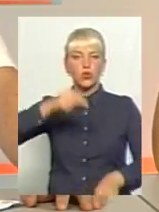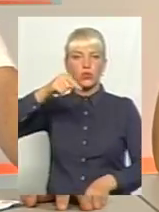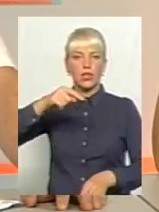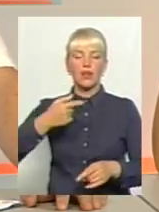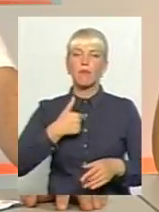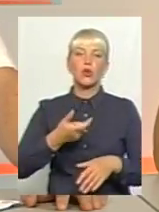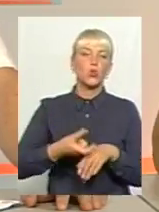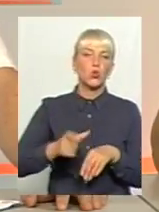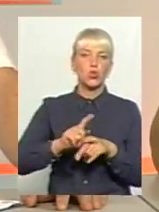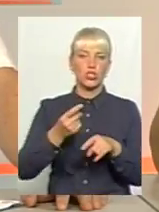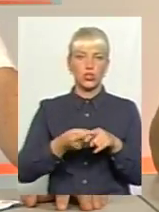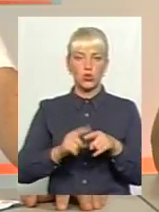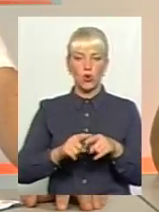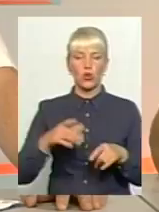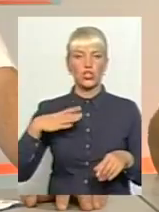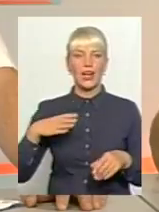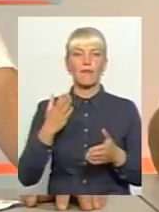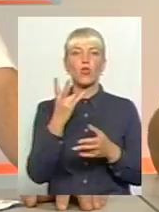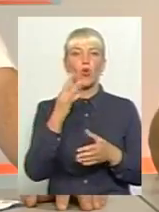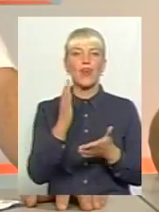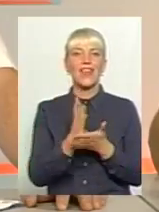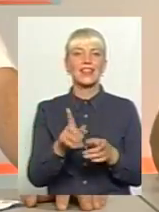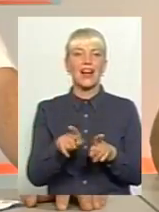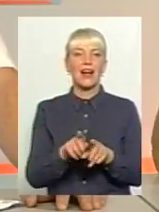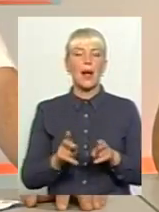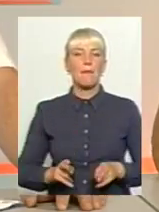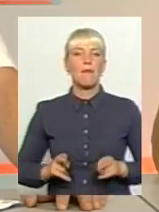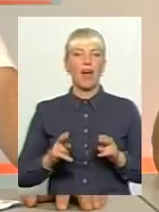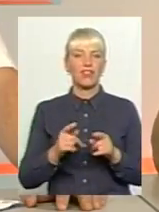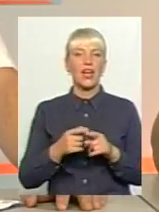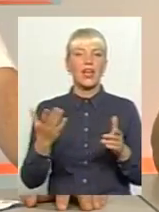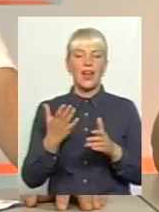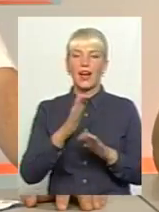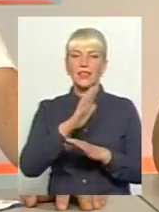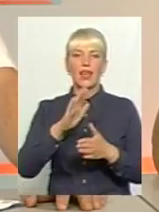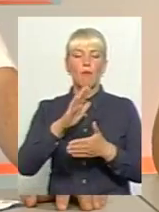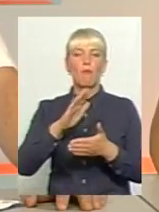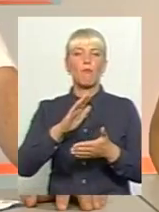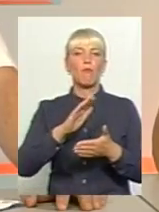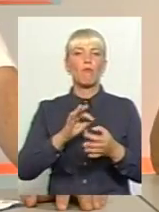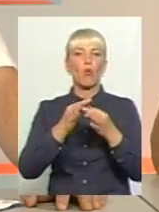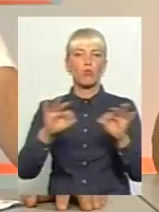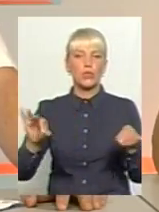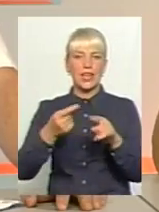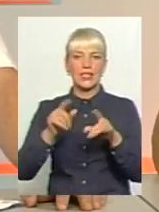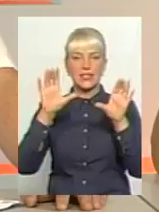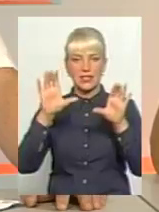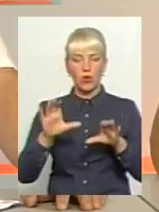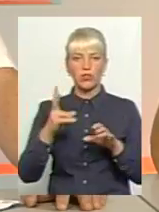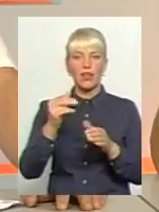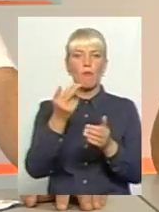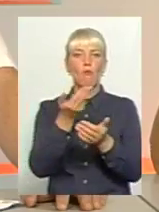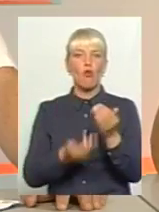цього чекаємо. Але є така мафія, яка не пропускає закон, і вже те третє чи друге читання, вони просто його провалюють.